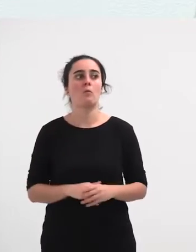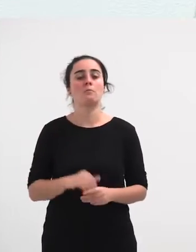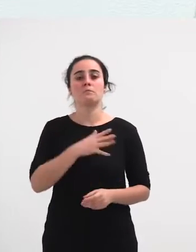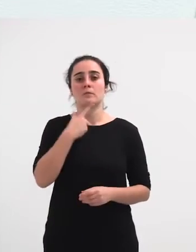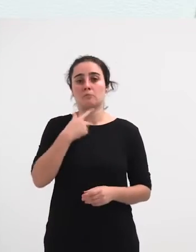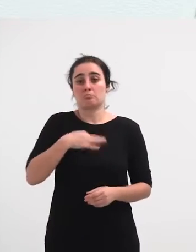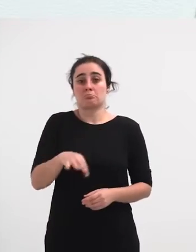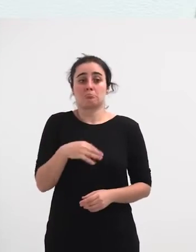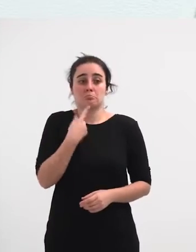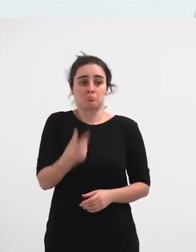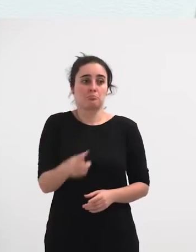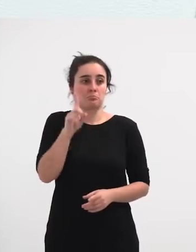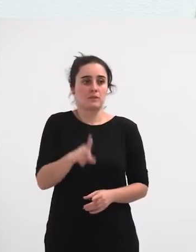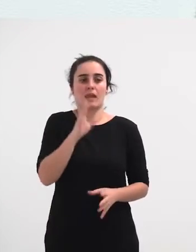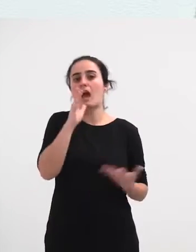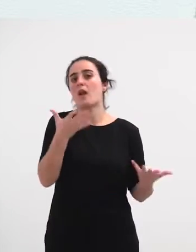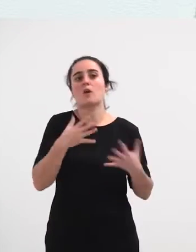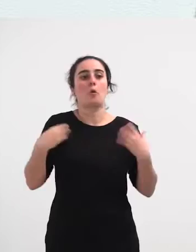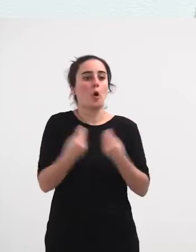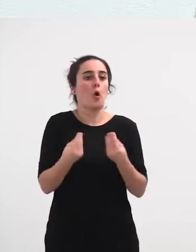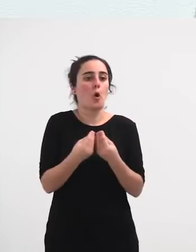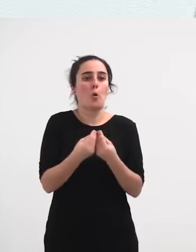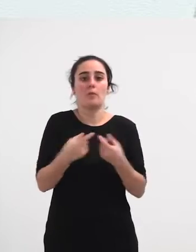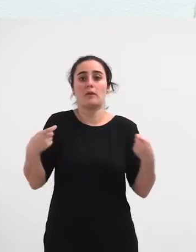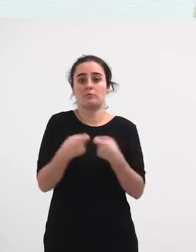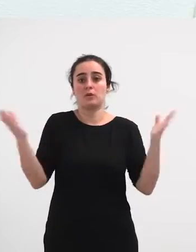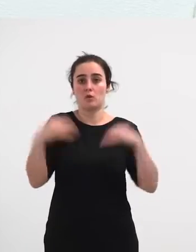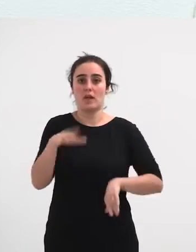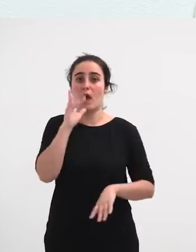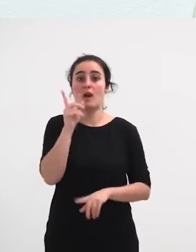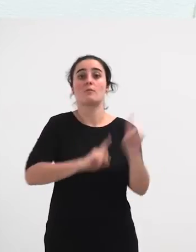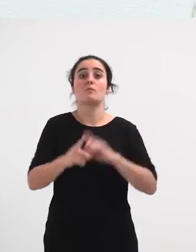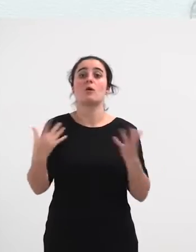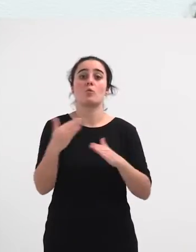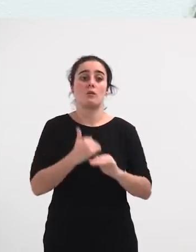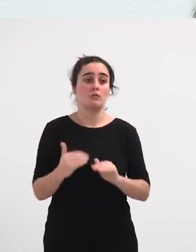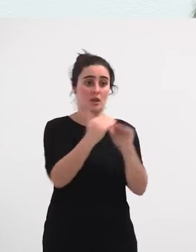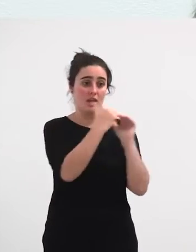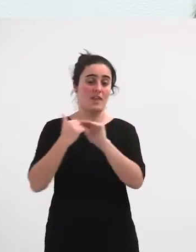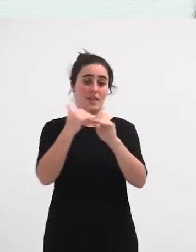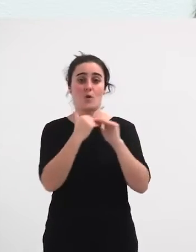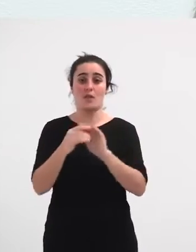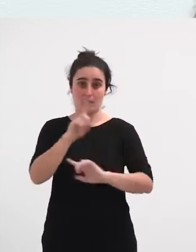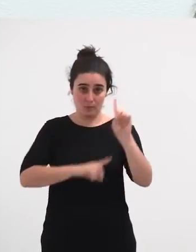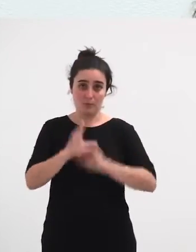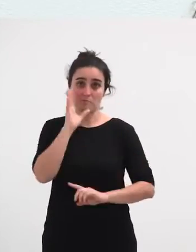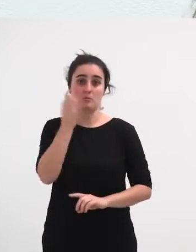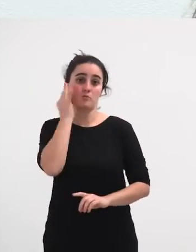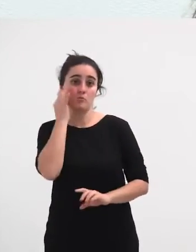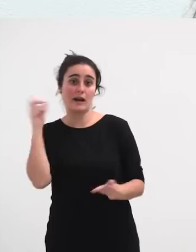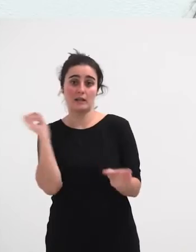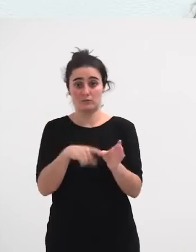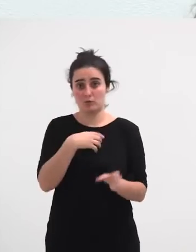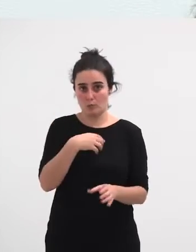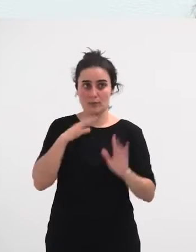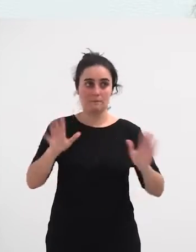esan dezakegu orain ez dago, ela bizikidetzara, alazorik orain dago, berdintasun alazor bat, emakumeek ezin dute, alardeetan berdintasun ez parte hartu, baina gero eta gehiago